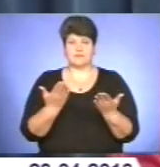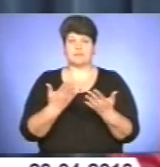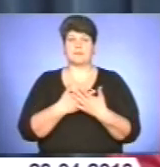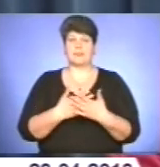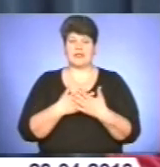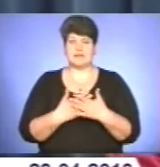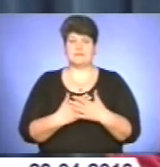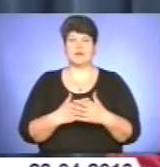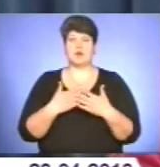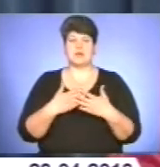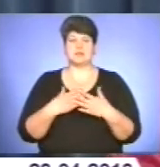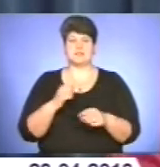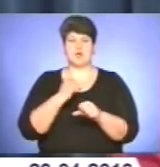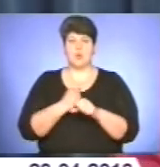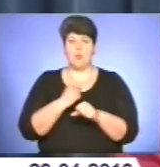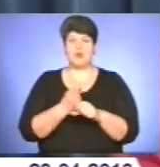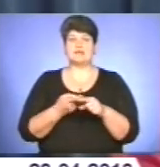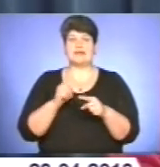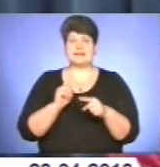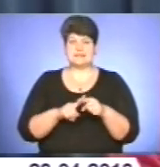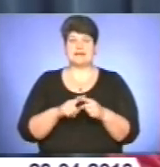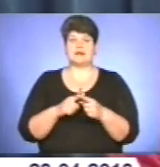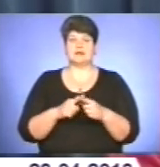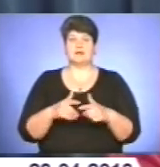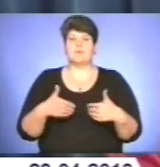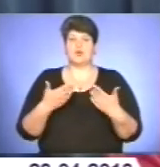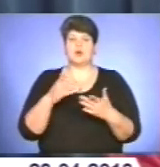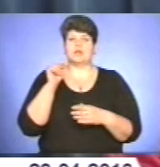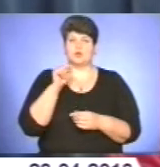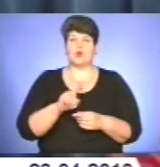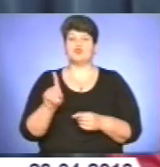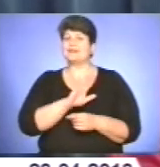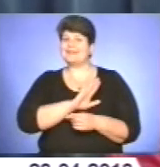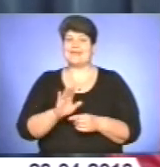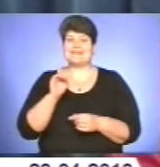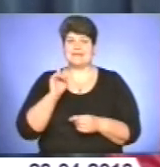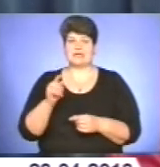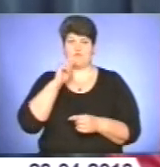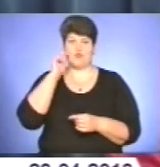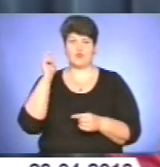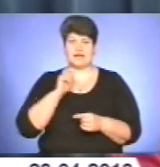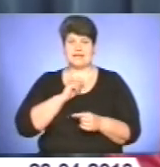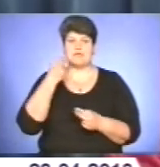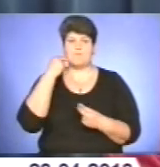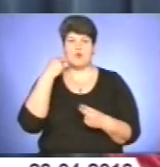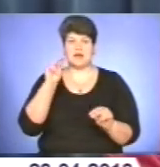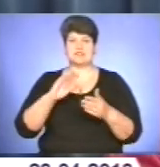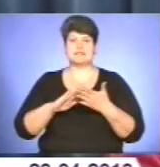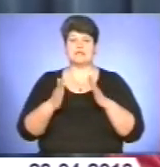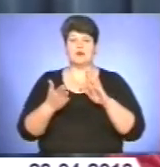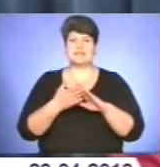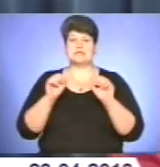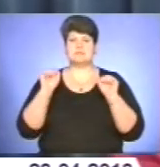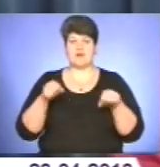громадянська робота – це, по суті, запорука того, що не тільки в Україні покращуватиметься ситуація з правами